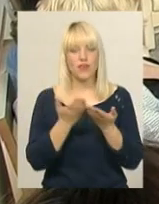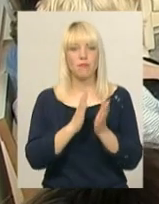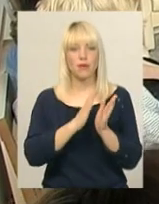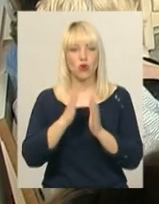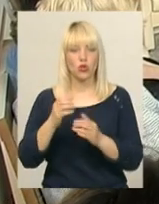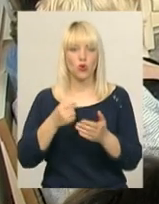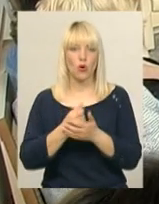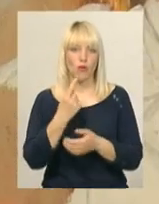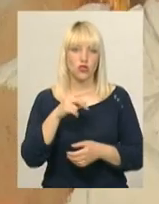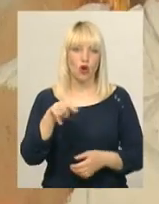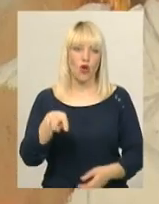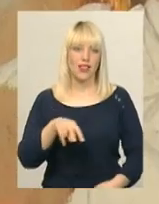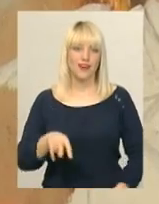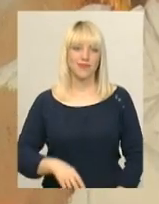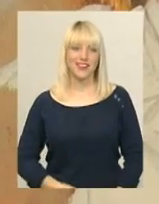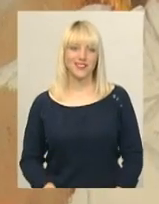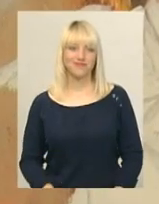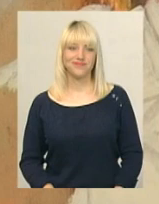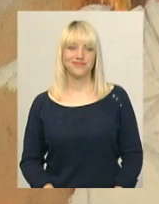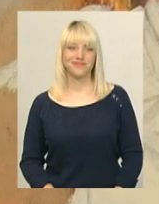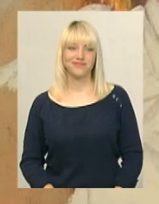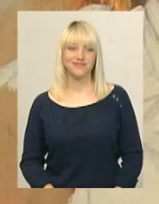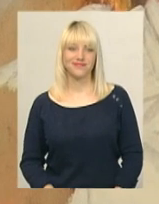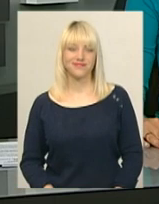Тетяна Ворожцова, Дем'ян Цегольник, Новини, Поділля, Центр.